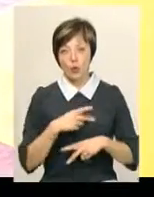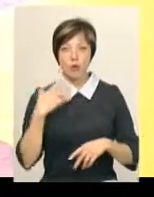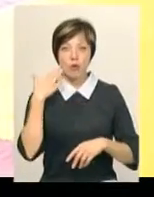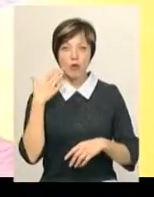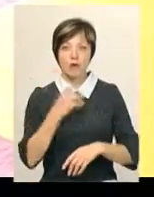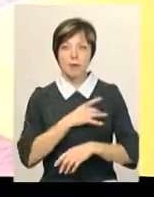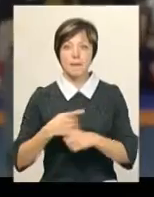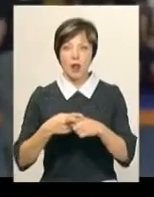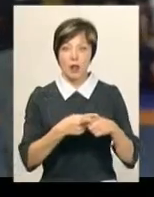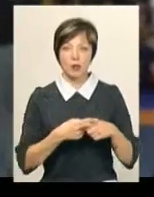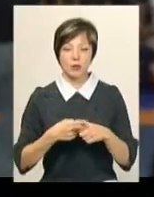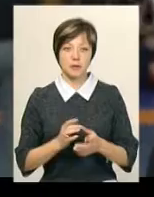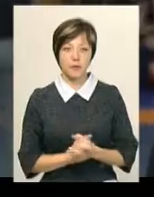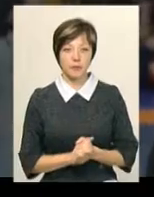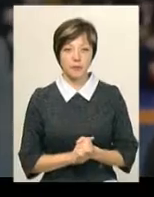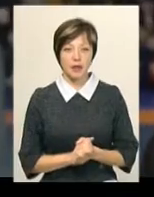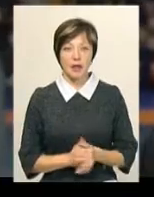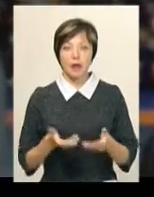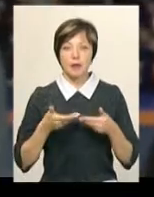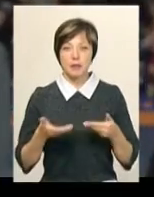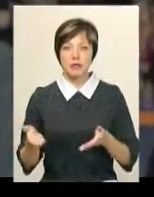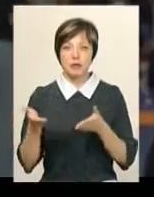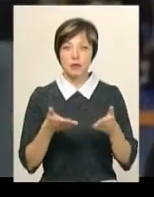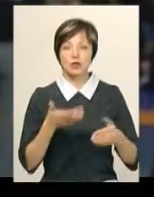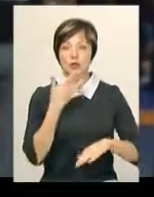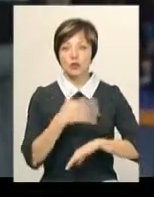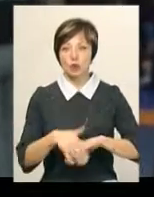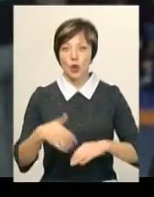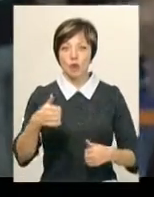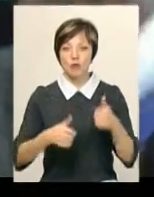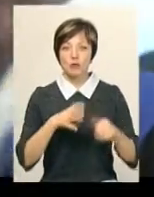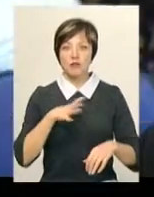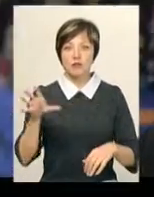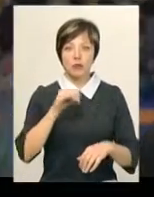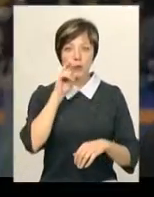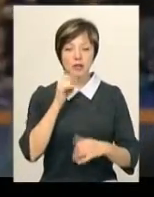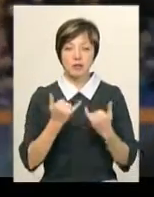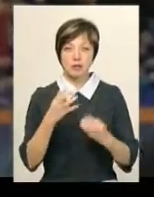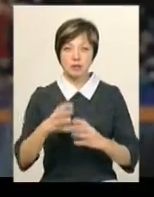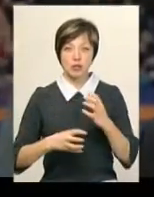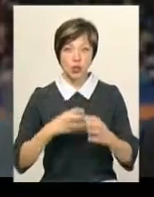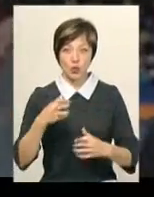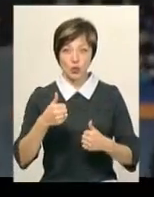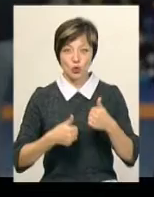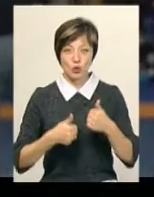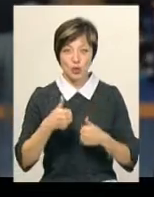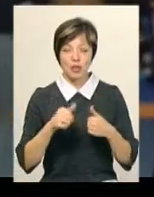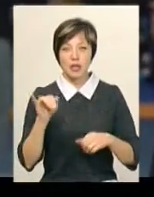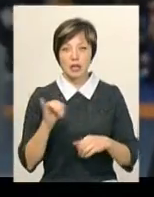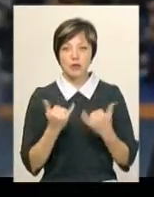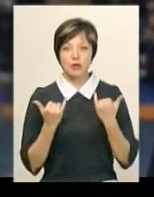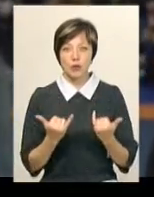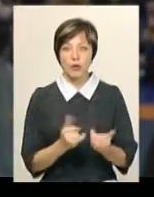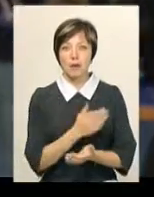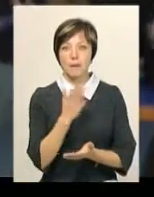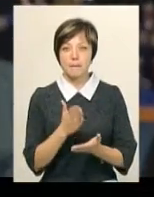і Білорусі. Ми запрошуємо з-за кордону, турнір був всеукраїнським спочатку, зараз вже є міжнародний турнір. І сьогодні